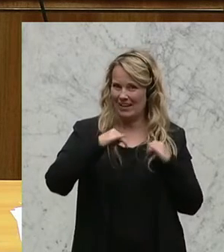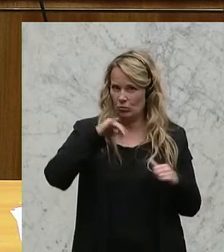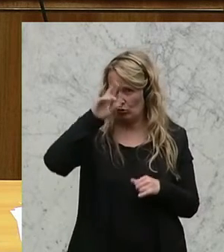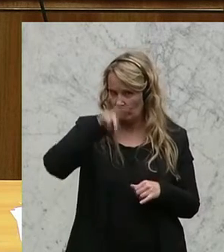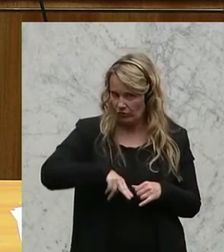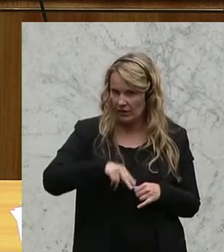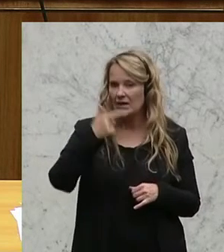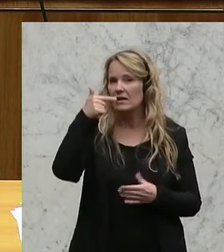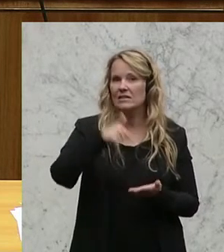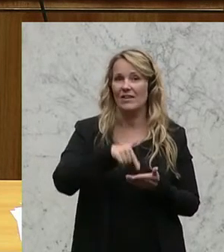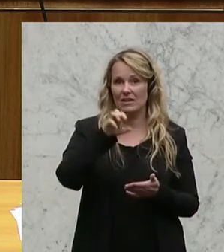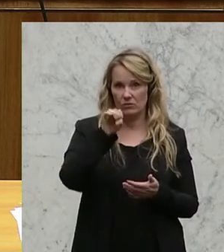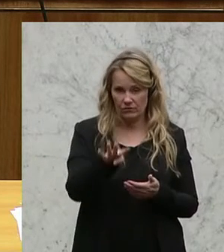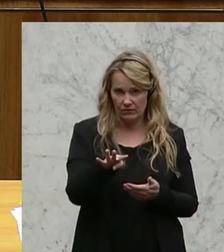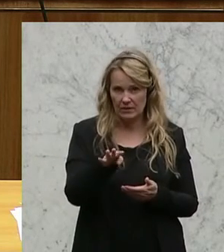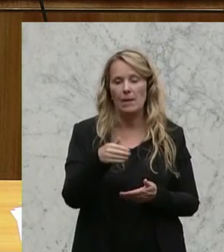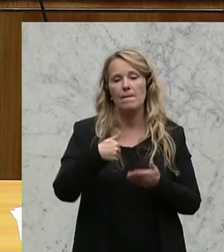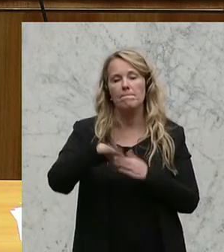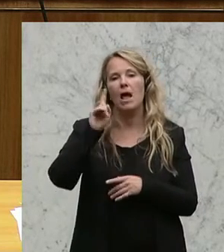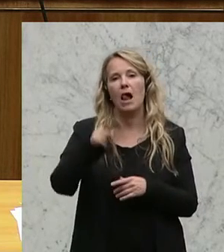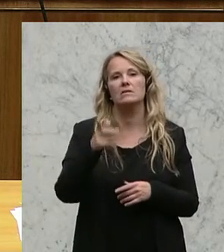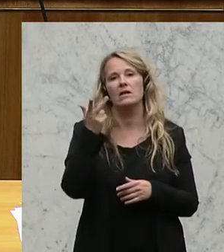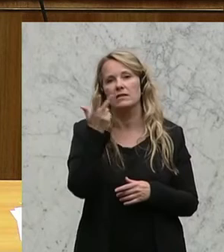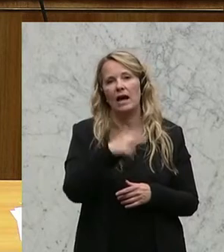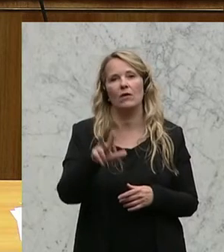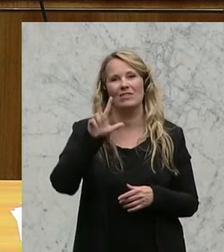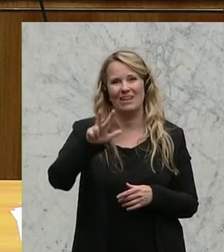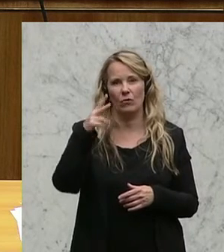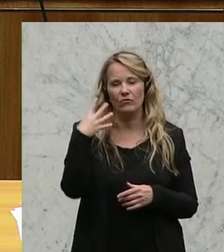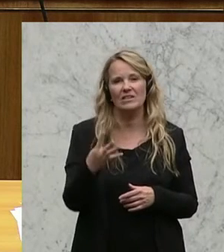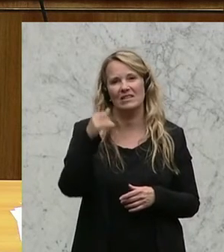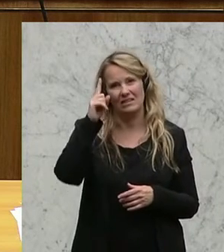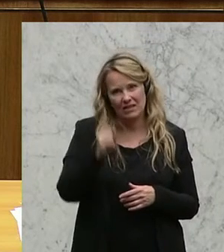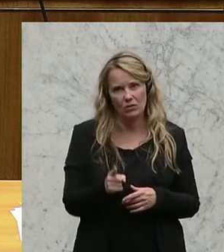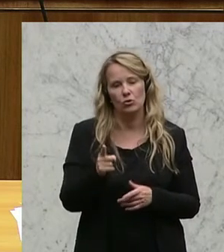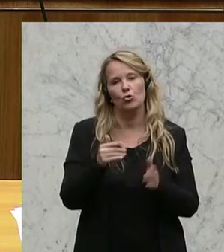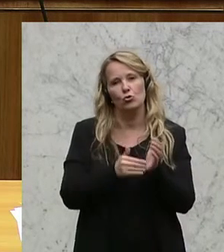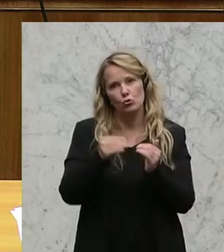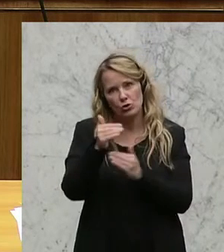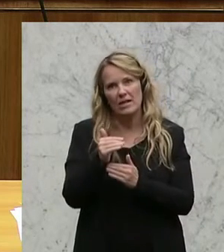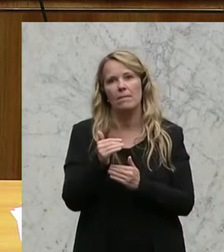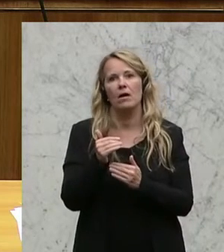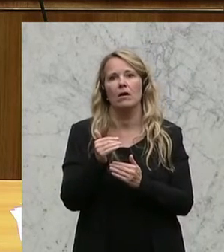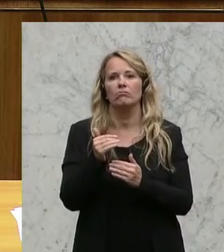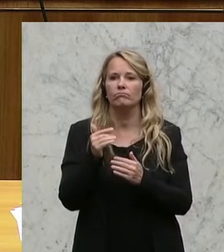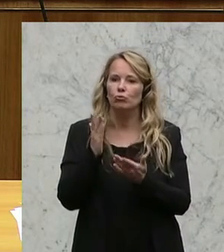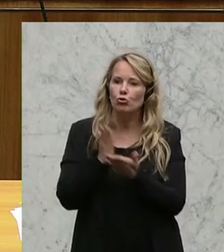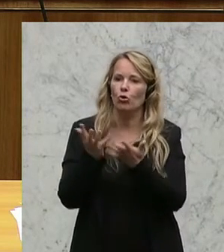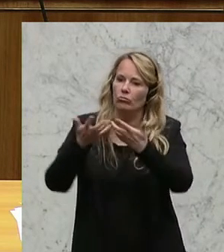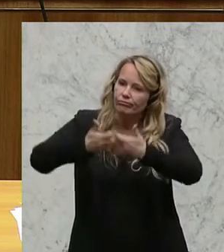im Jahr 2014 mehr als 343.000 systemisierte Überstunden